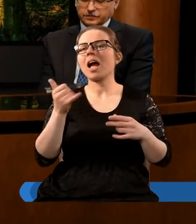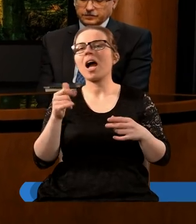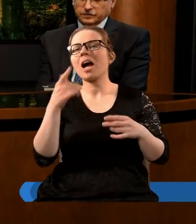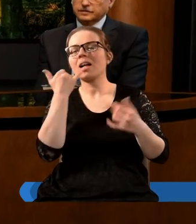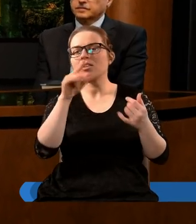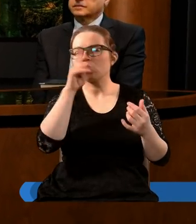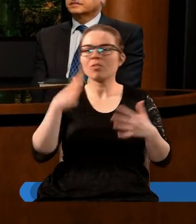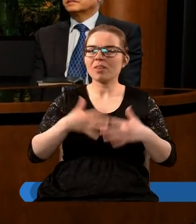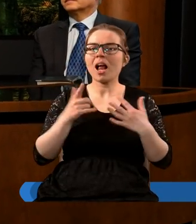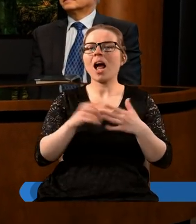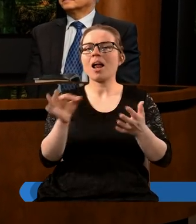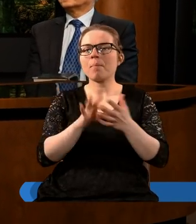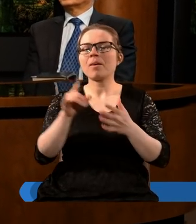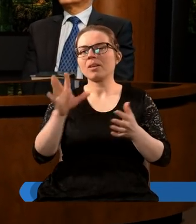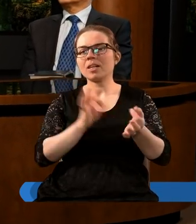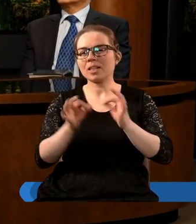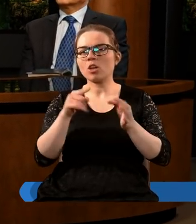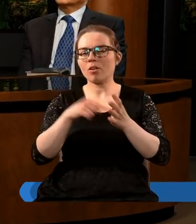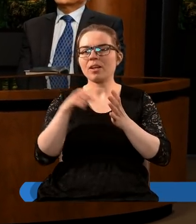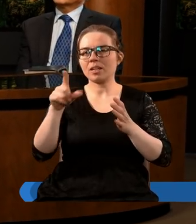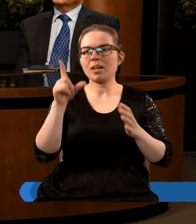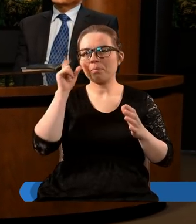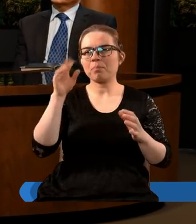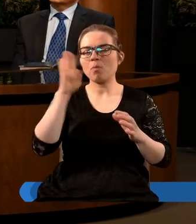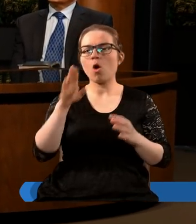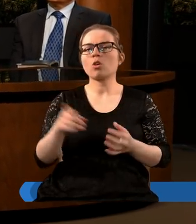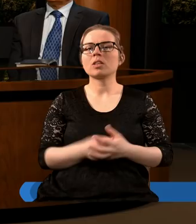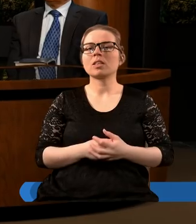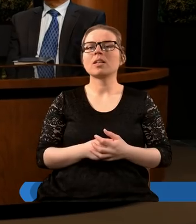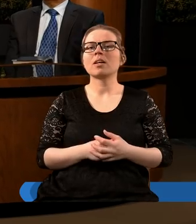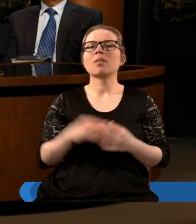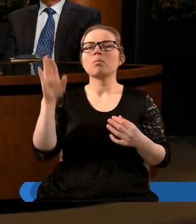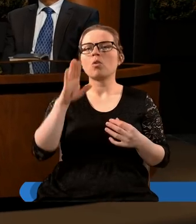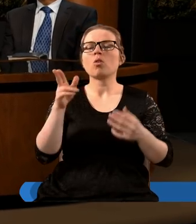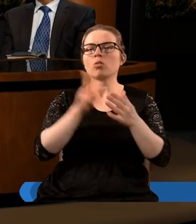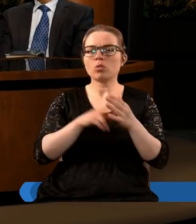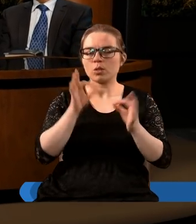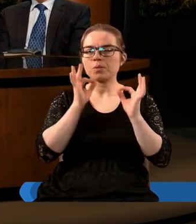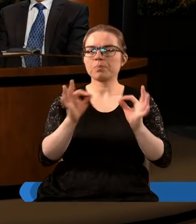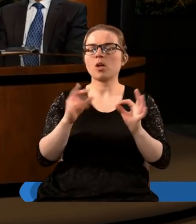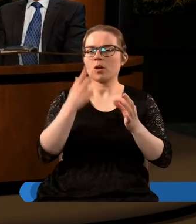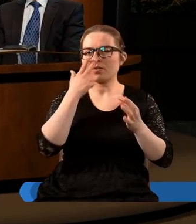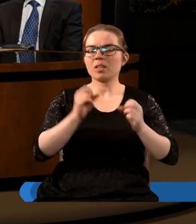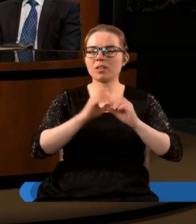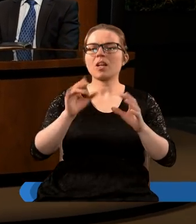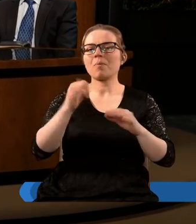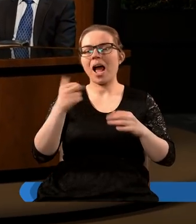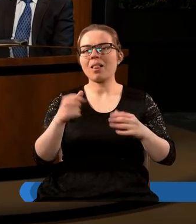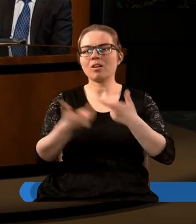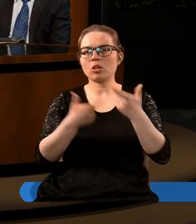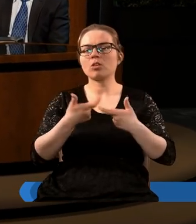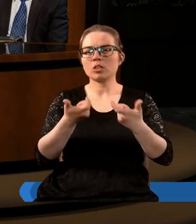jak czasami nam się wydaje ale właśnie w jaki sposób przedstawia to Bóg przez objawienie Jana